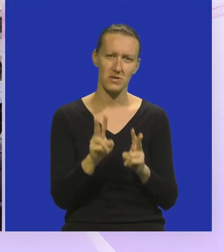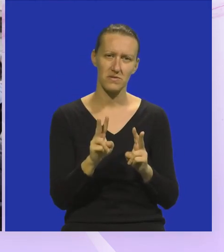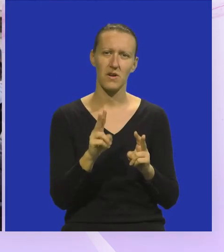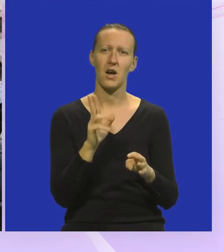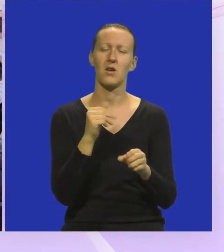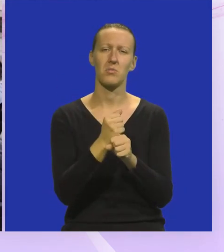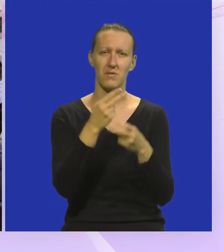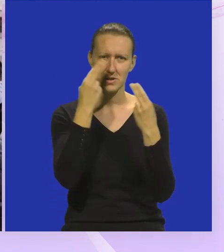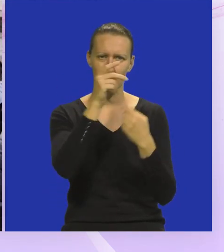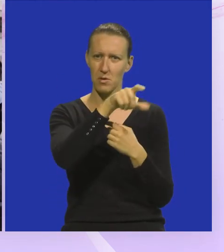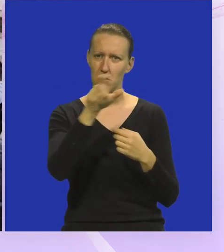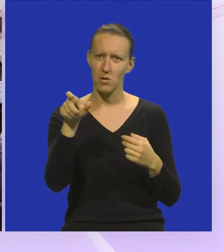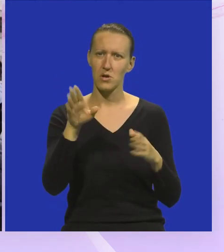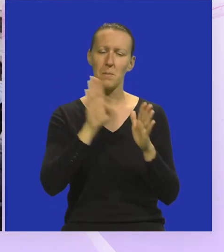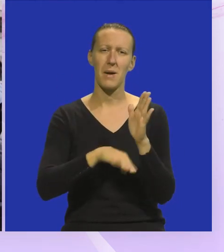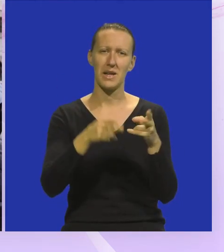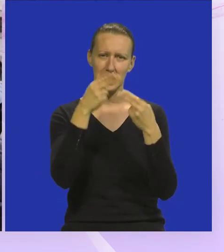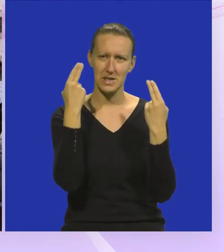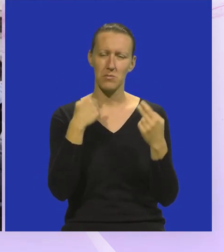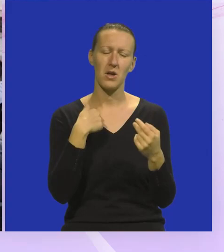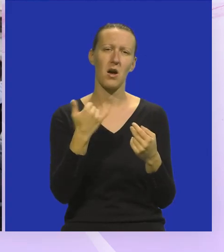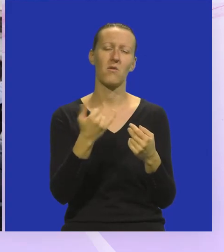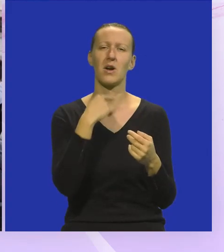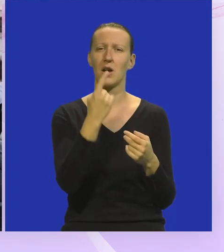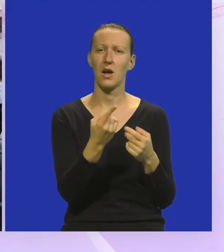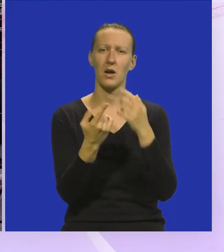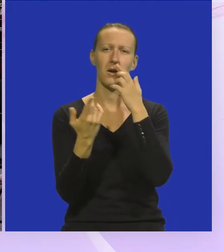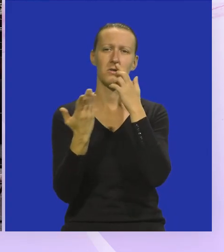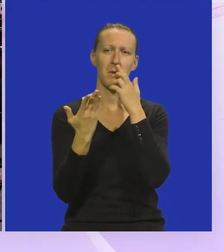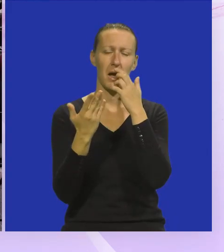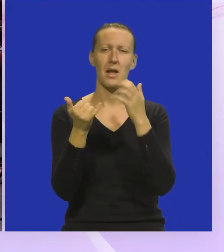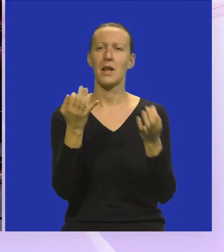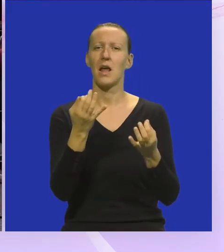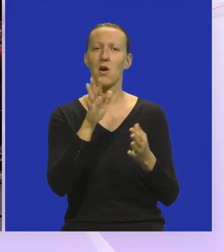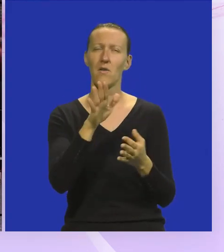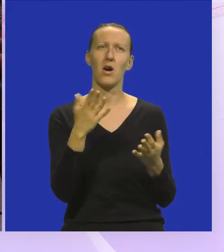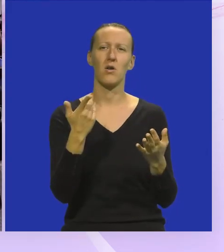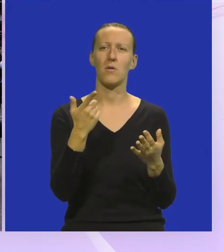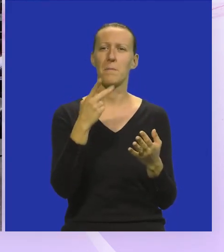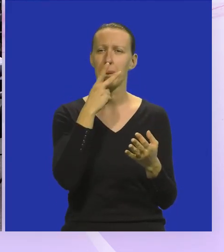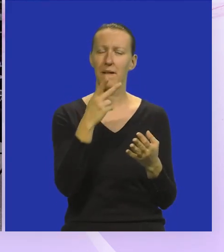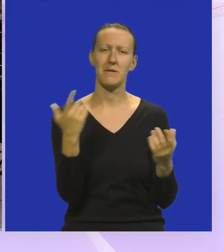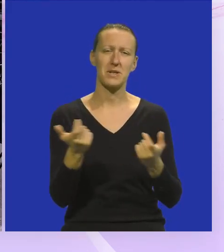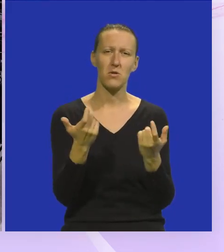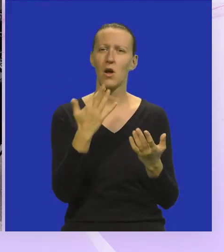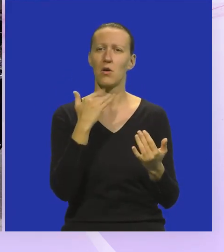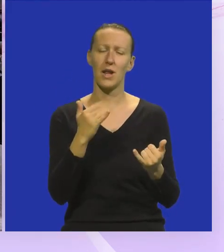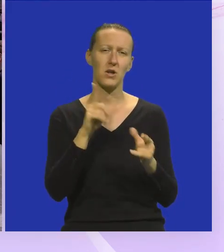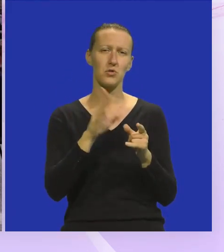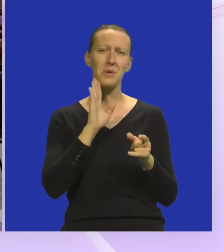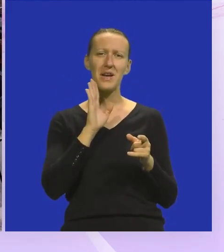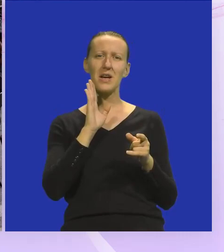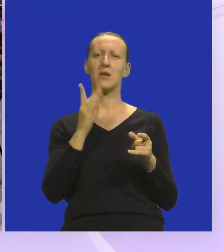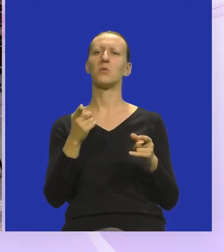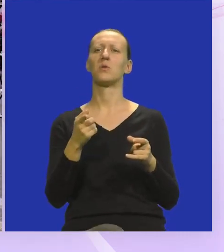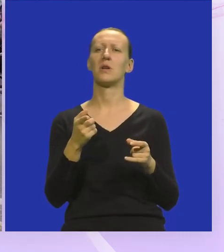čini slijepom osobom manjem slijepom. Ja obično kažem, kada je neko ovako prigoda, kao što je danas u Medulinu,